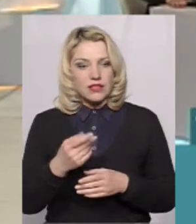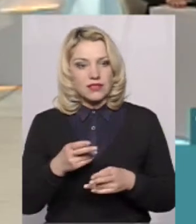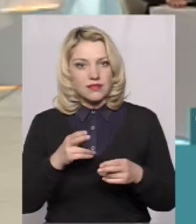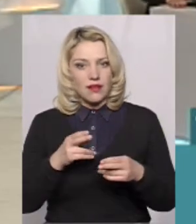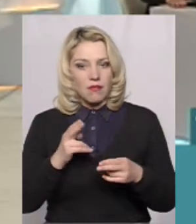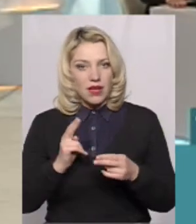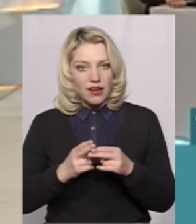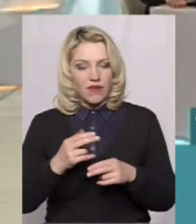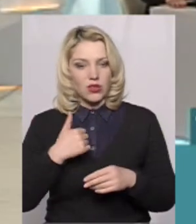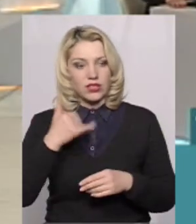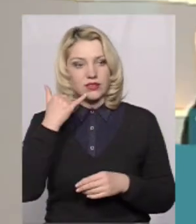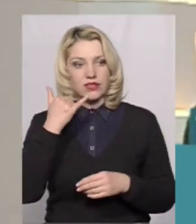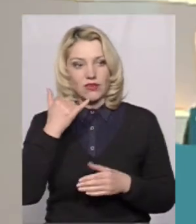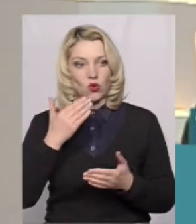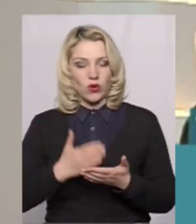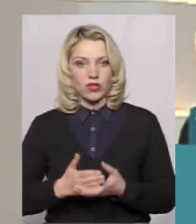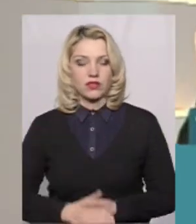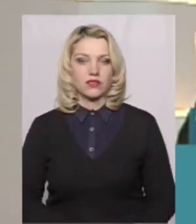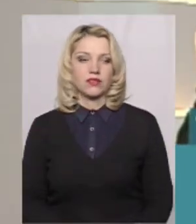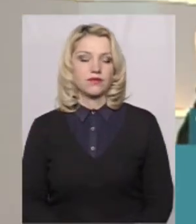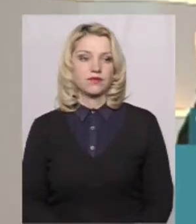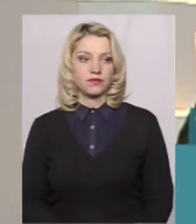дзвінок глядачам.